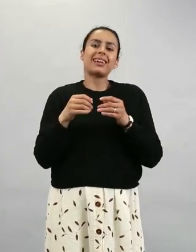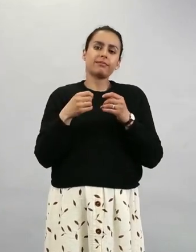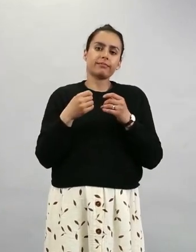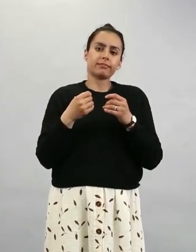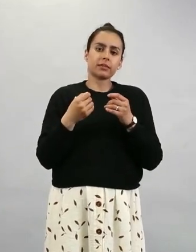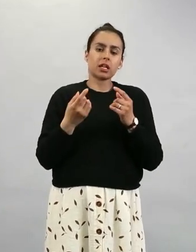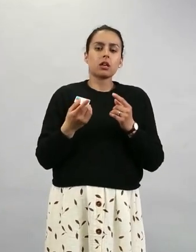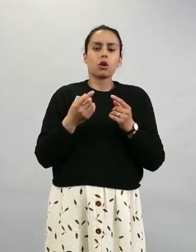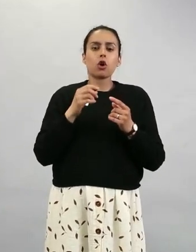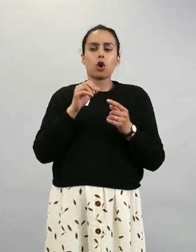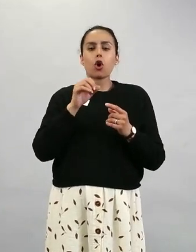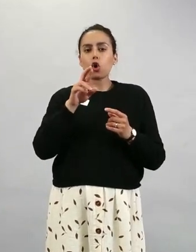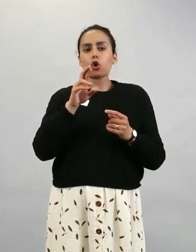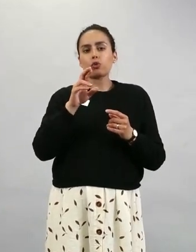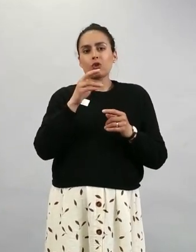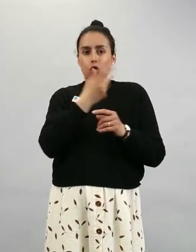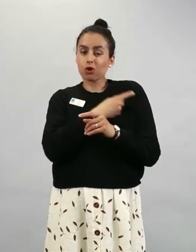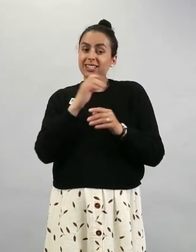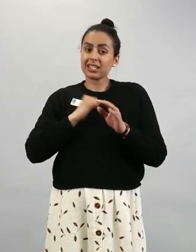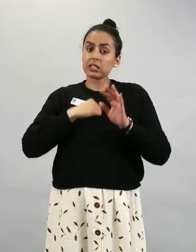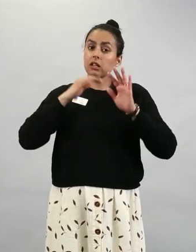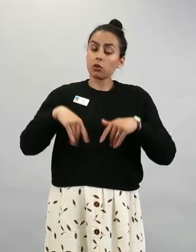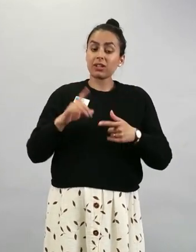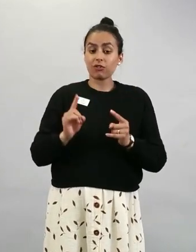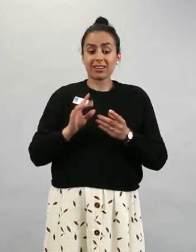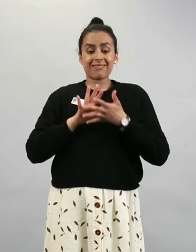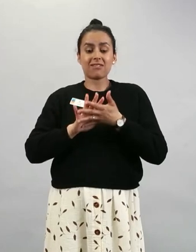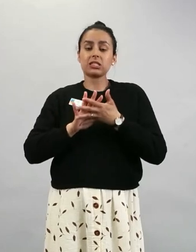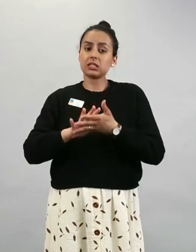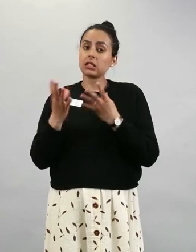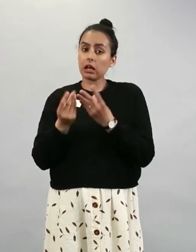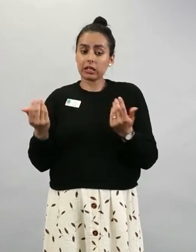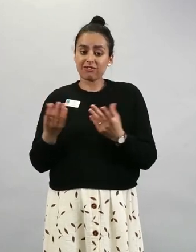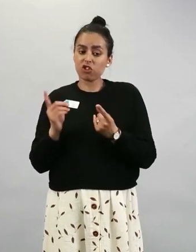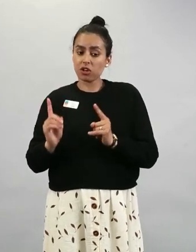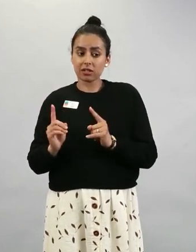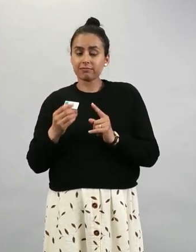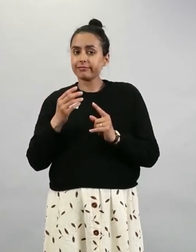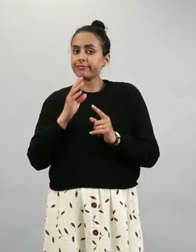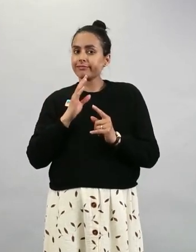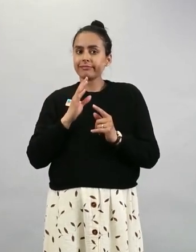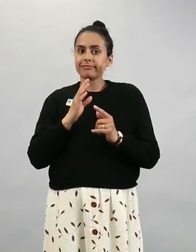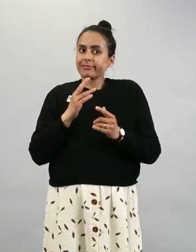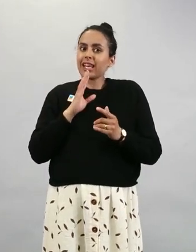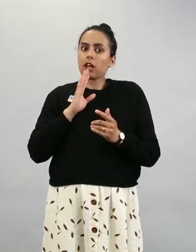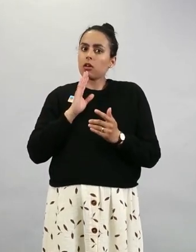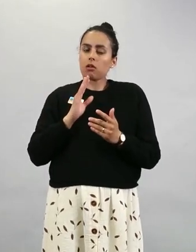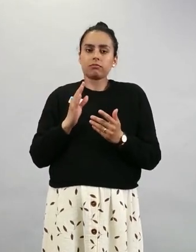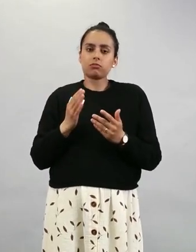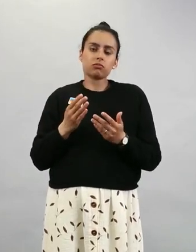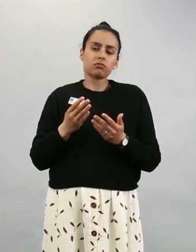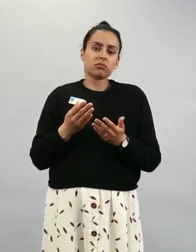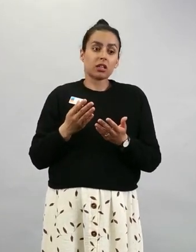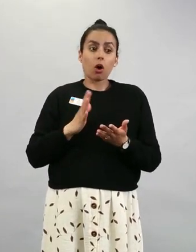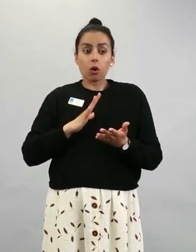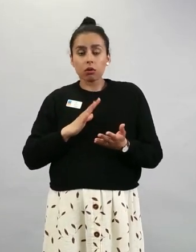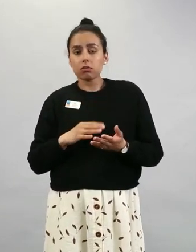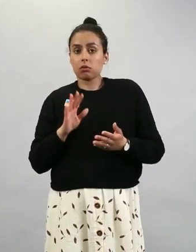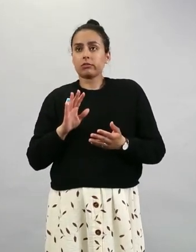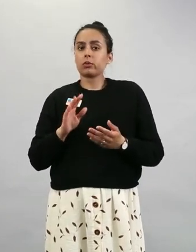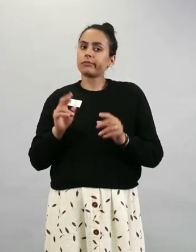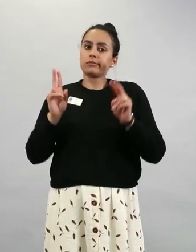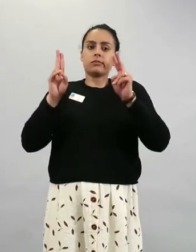-aineanalyysit ei välttämättä silloin kerro sitä, että onko kysymys luonnoninfektiosta vai onko kysymys rokotteen